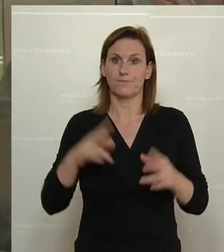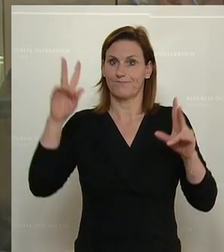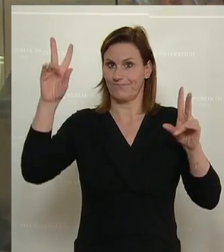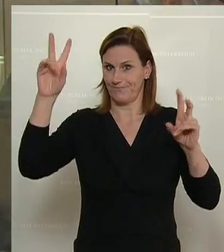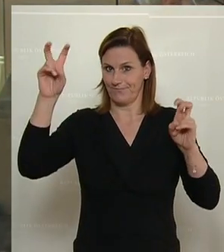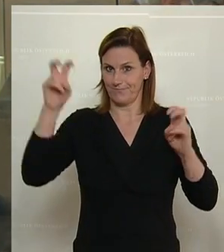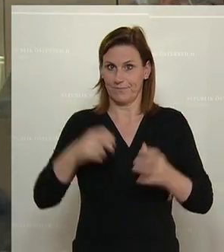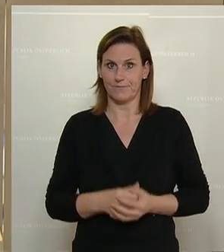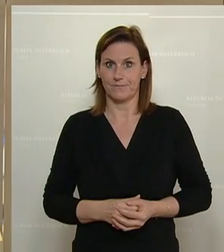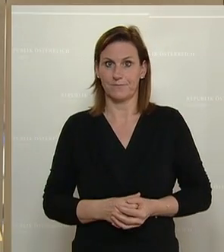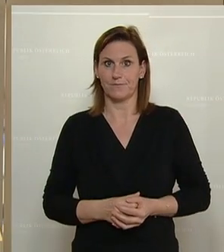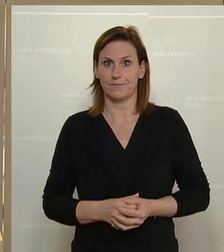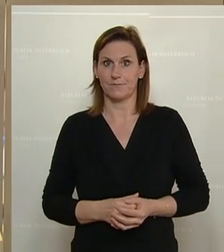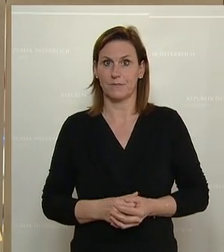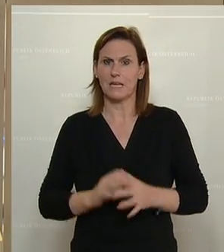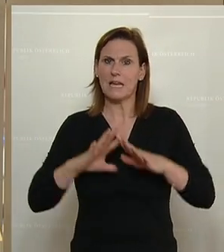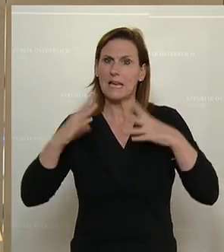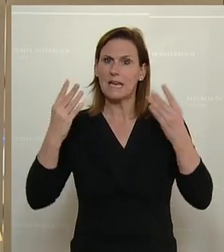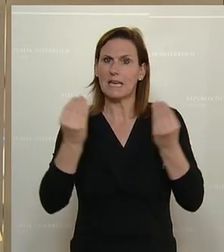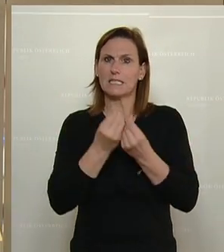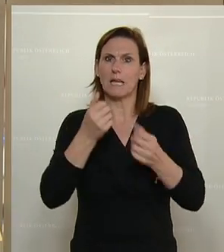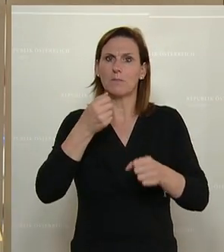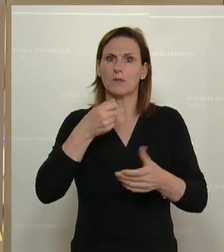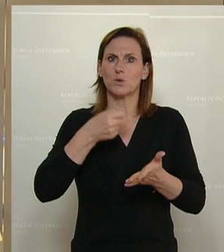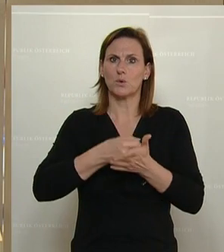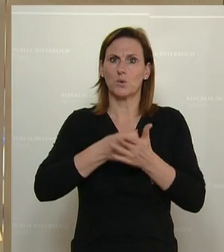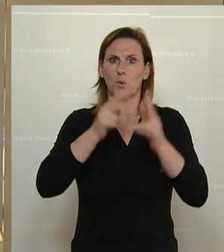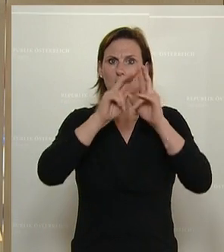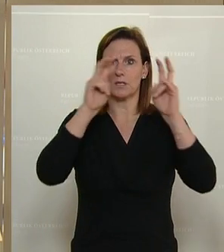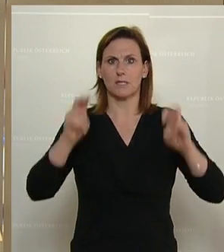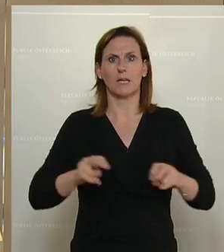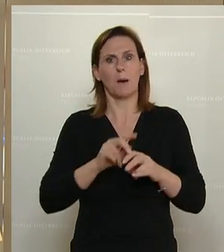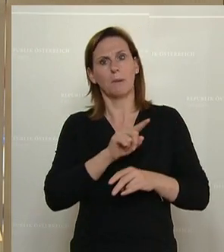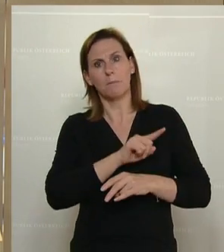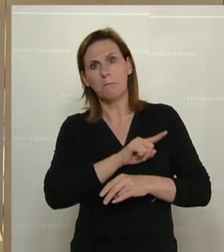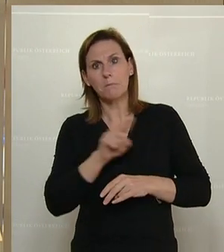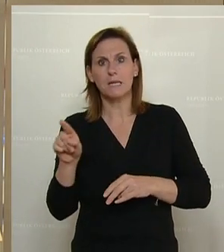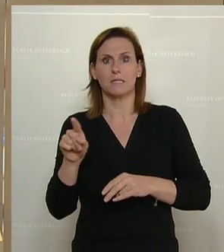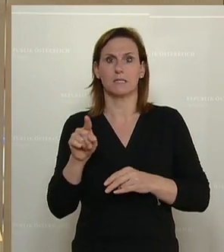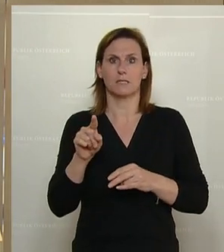Zitat, einem Gesamtkostenrahmen von bis zu 200 Millionen Euro.